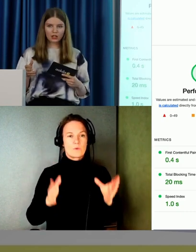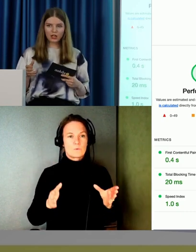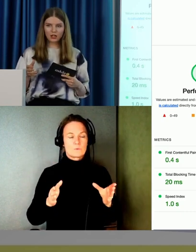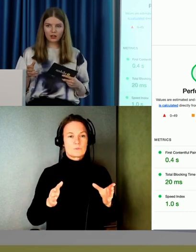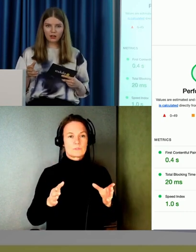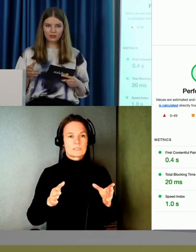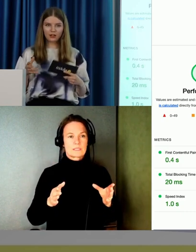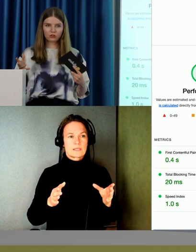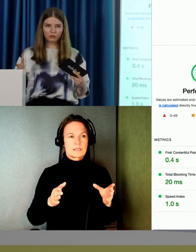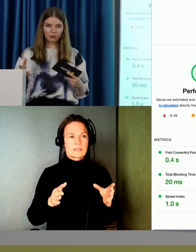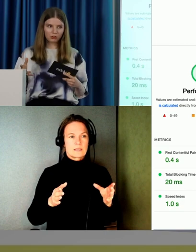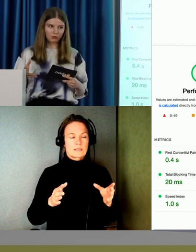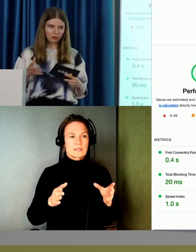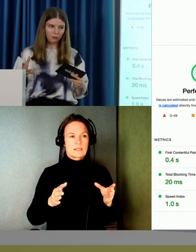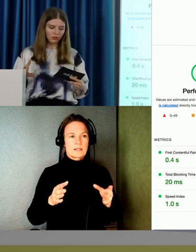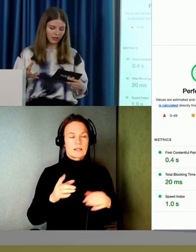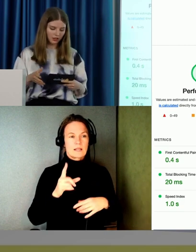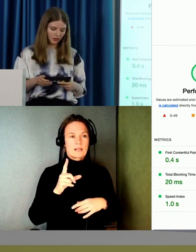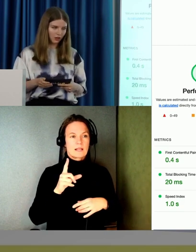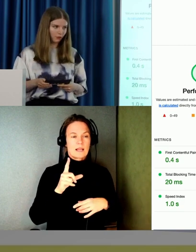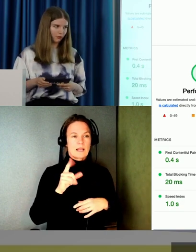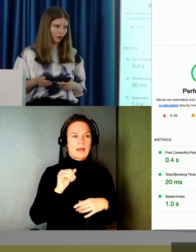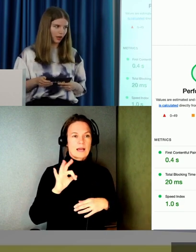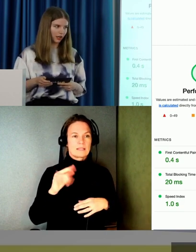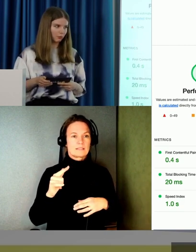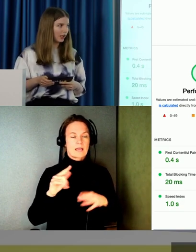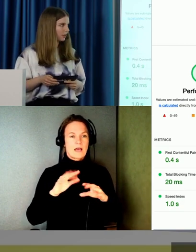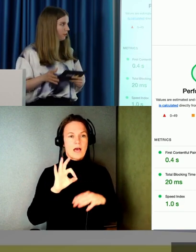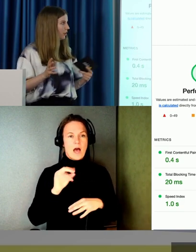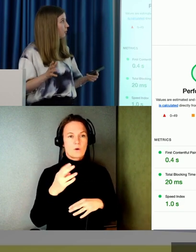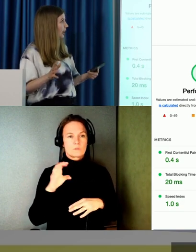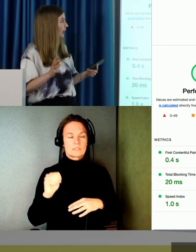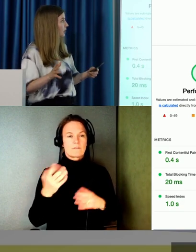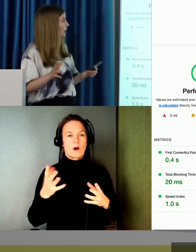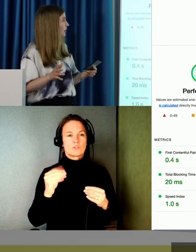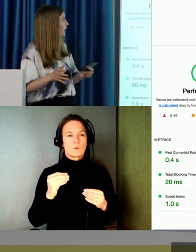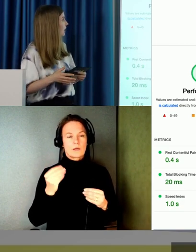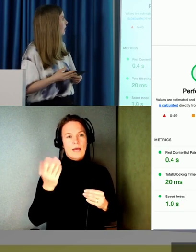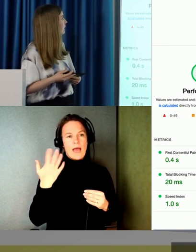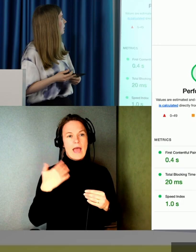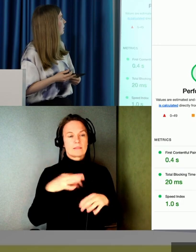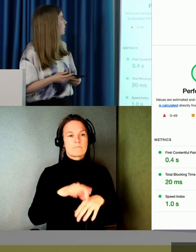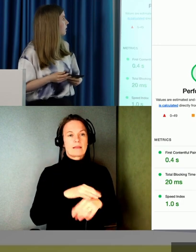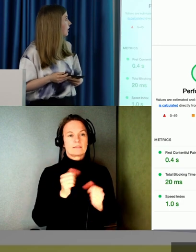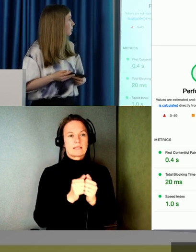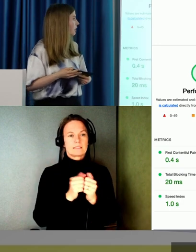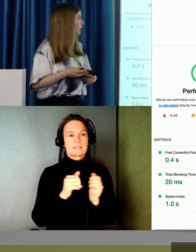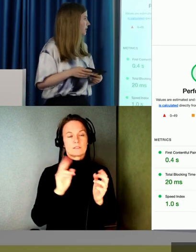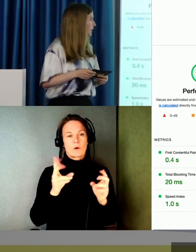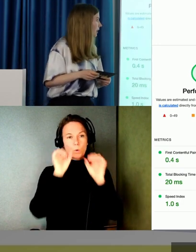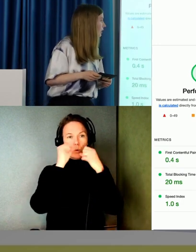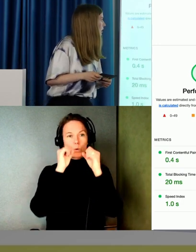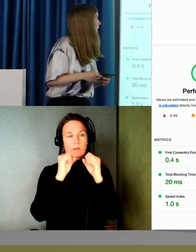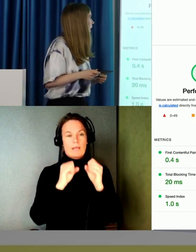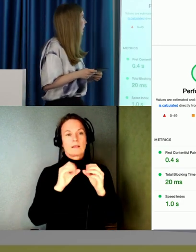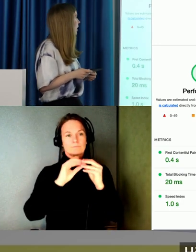Lighthouse. Det ett test som är framtaget utav Google. För att mäta fyra olika kategorier. På en